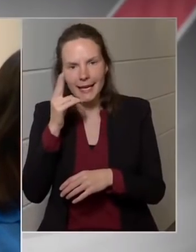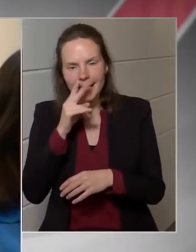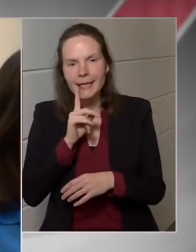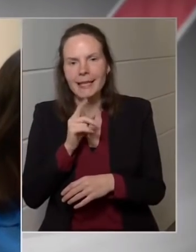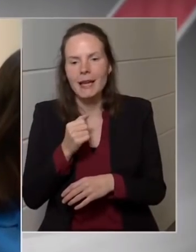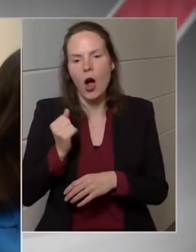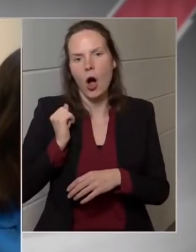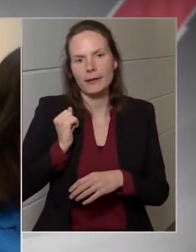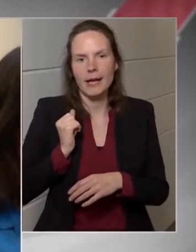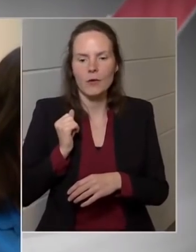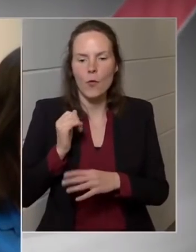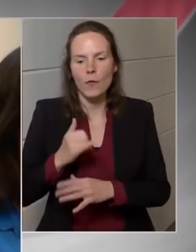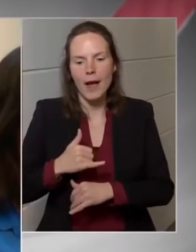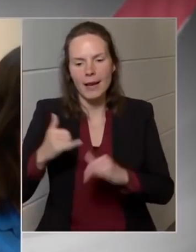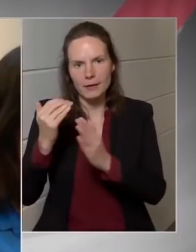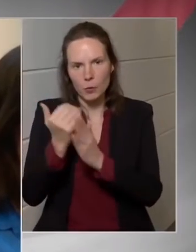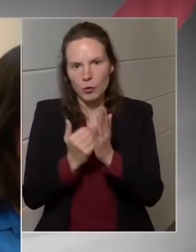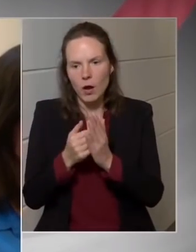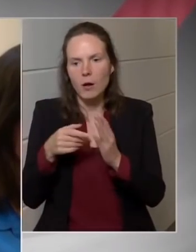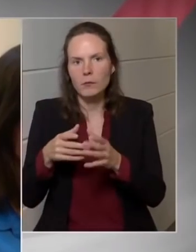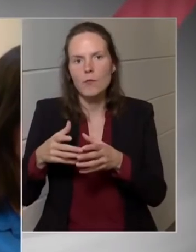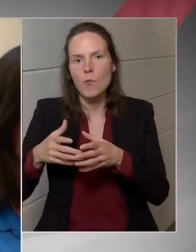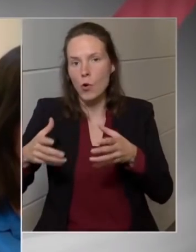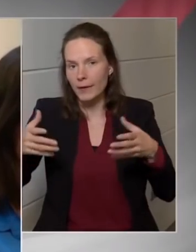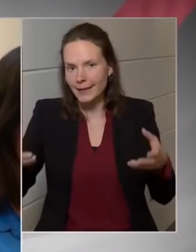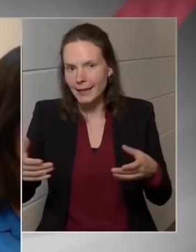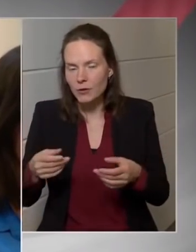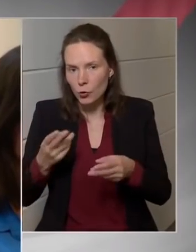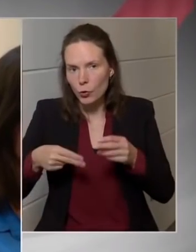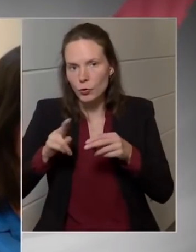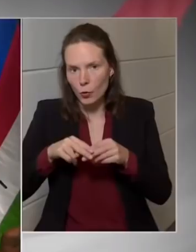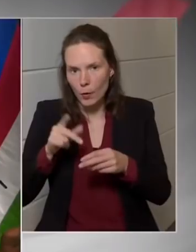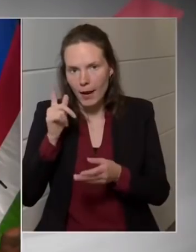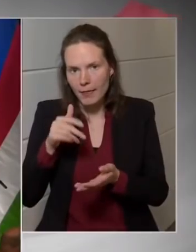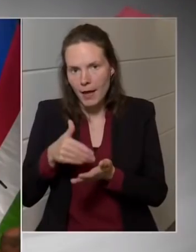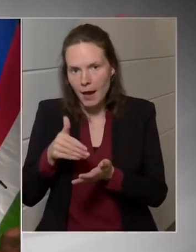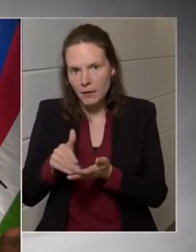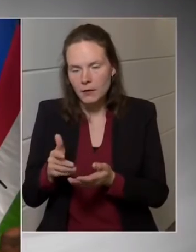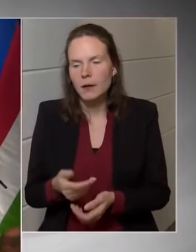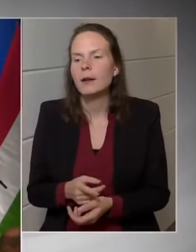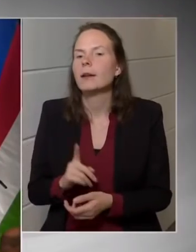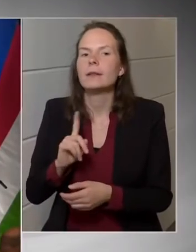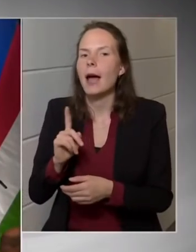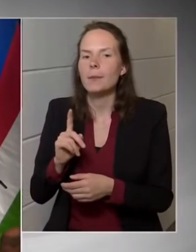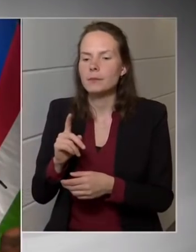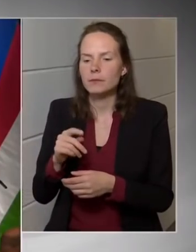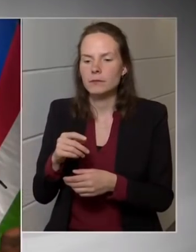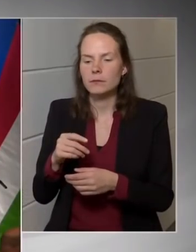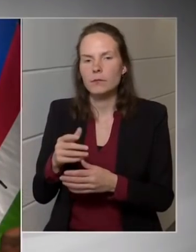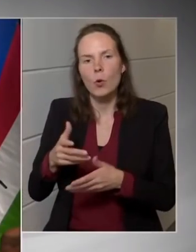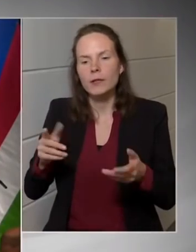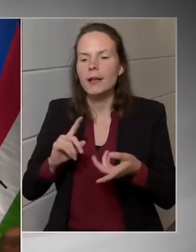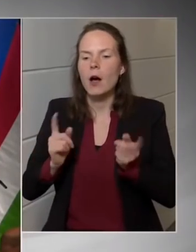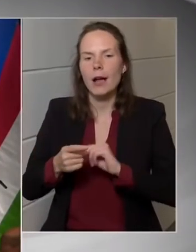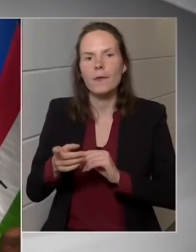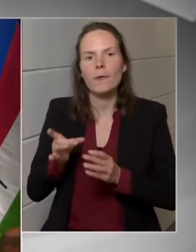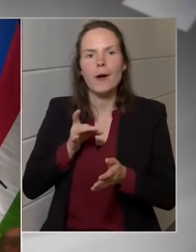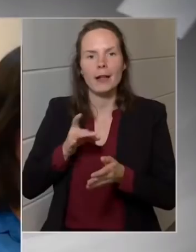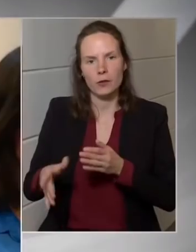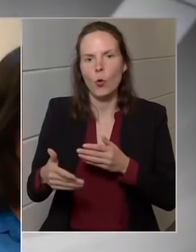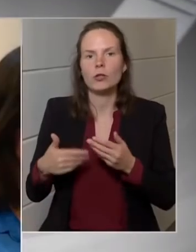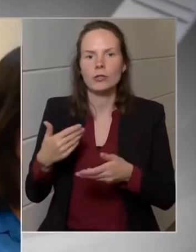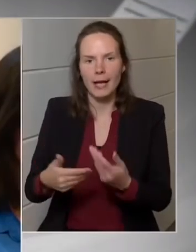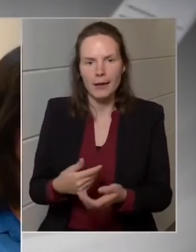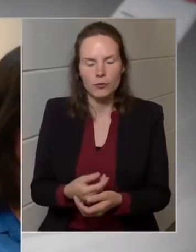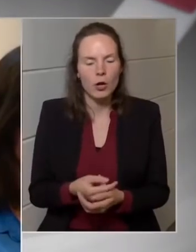kibővítése, tehát többet költene rá a kormány? Felgyorsítása. Tehát amit hosszú